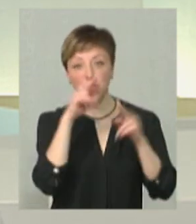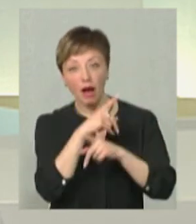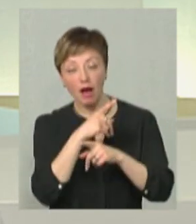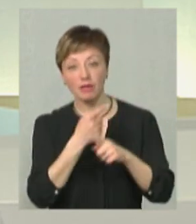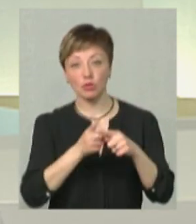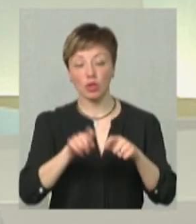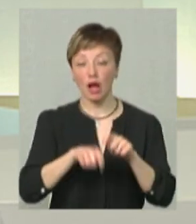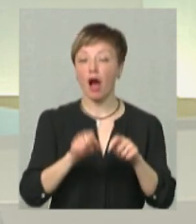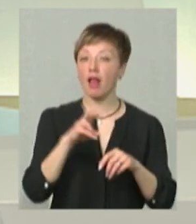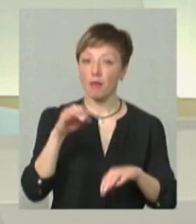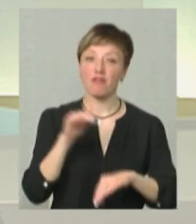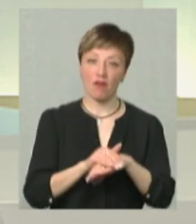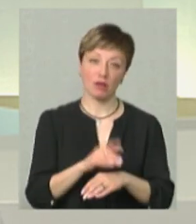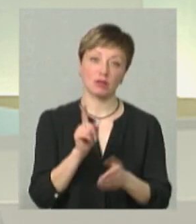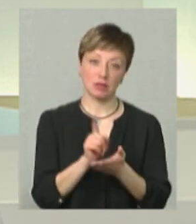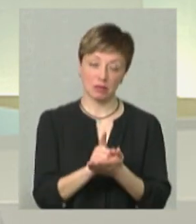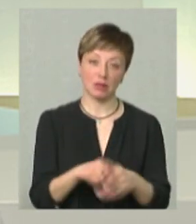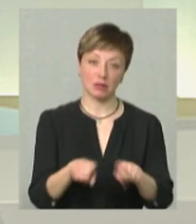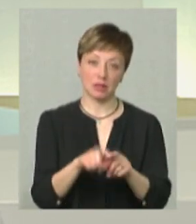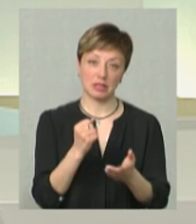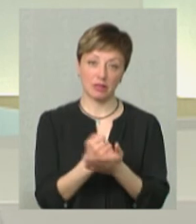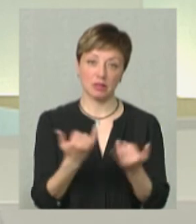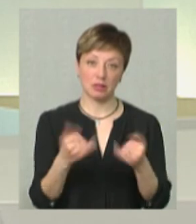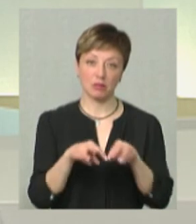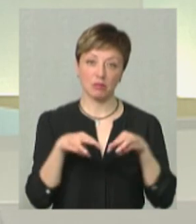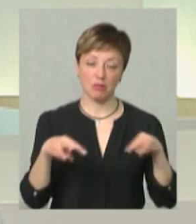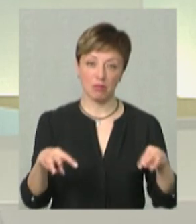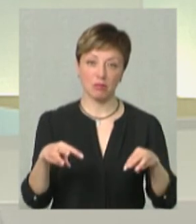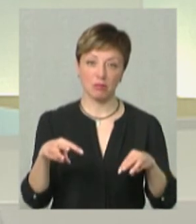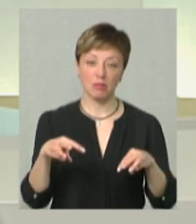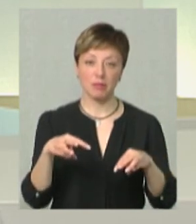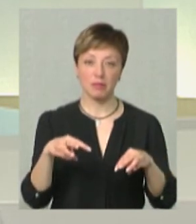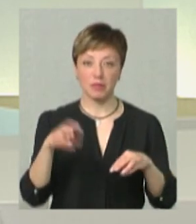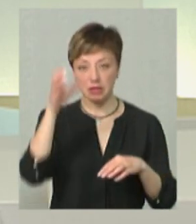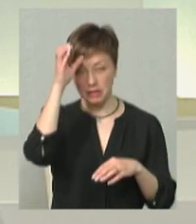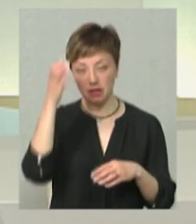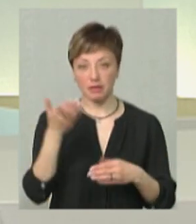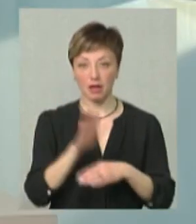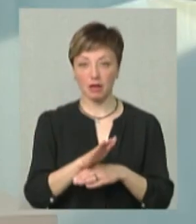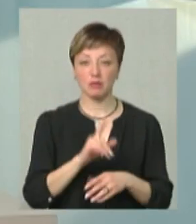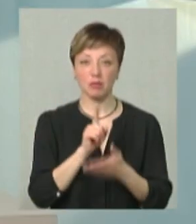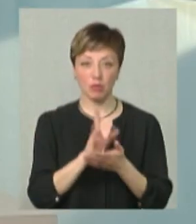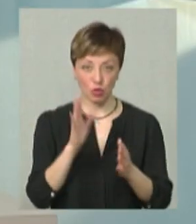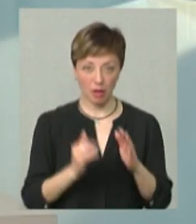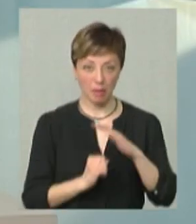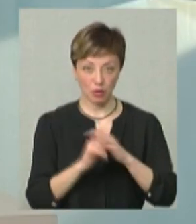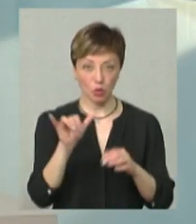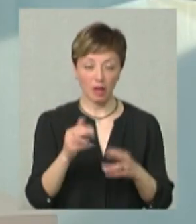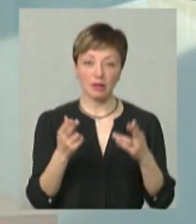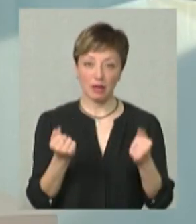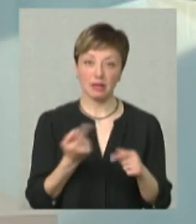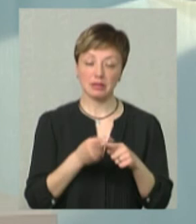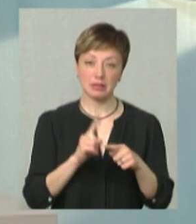випробування, але по факту воно так є затверджено зараз наказами нашого профільного міністерства. Воно буде на базі університету? Так,